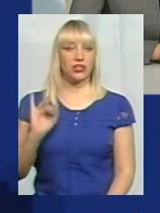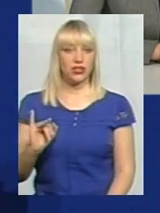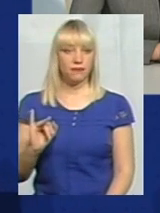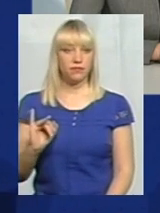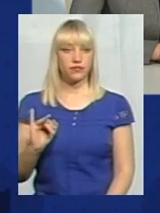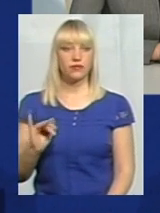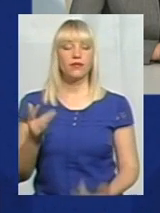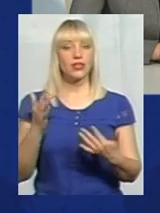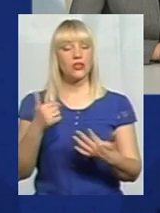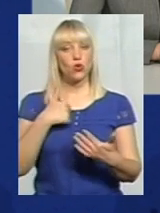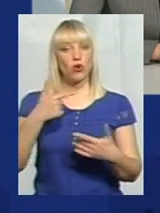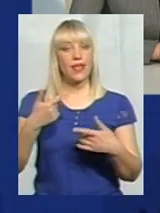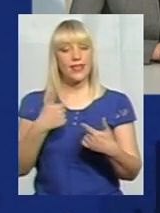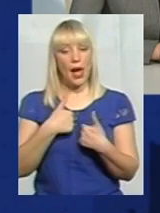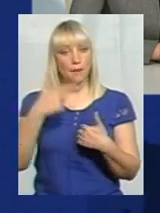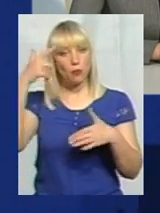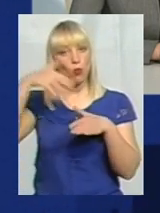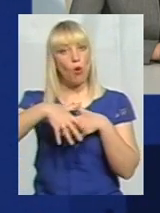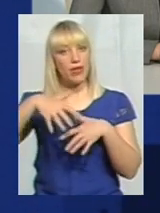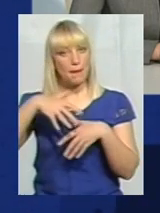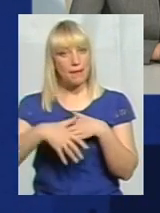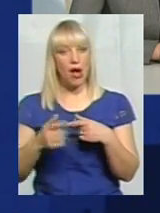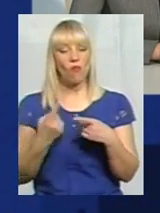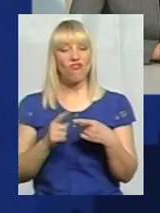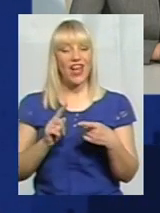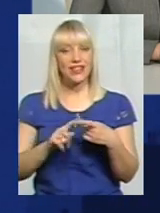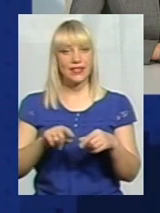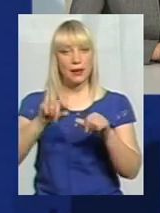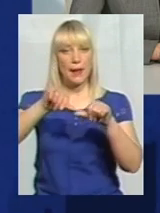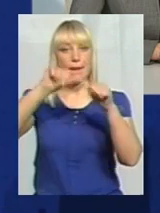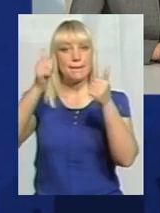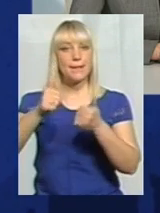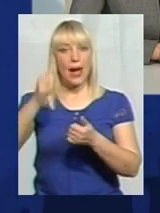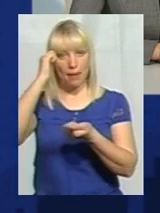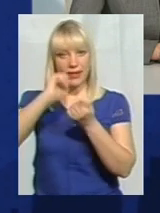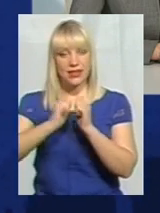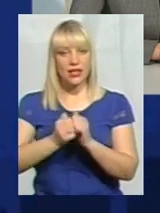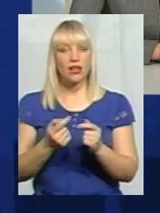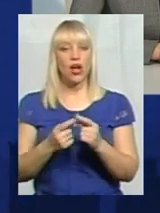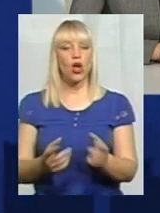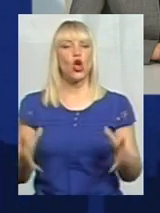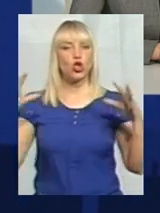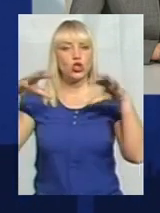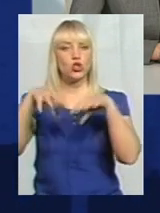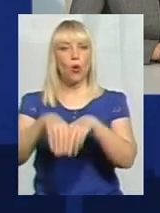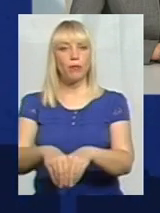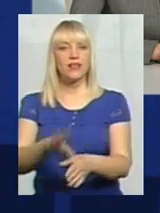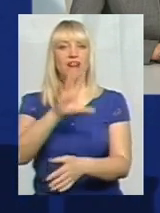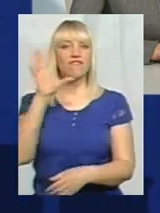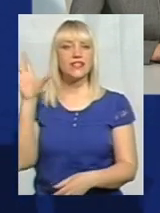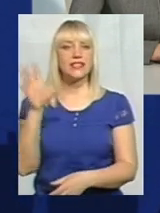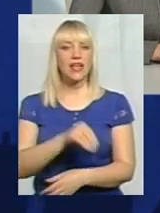Наскільки я знаю, що в цих пам'ятниках собрана вся культура, і